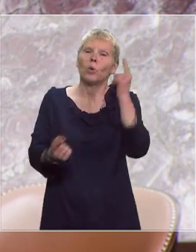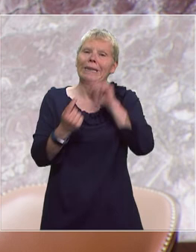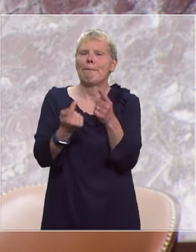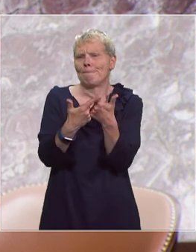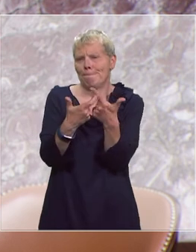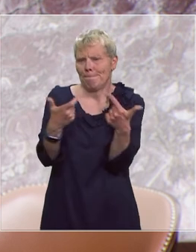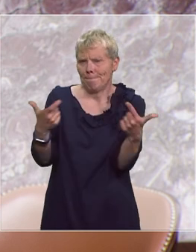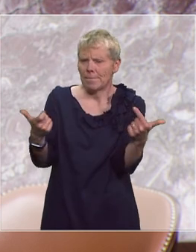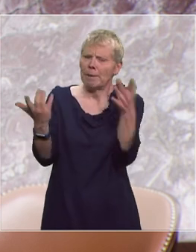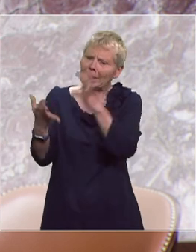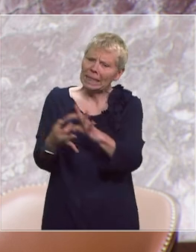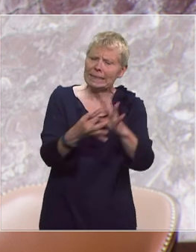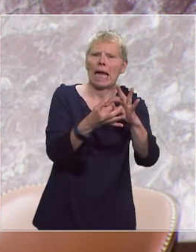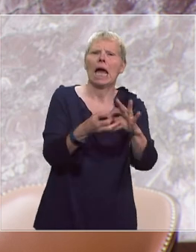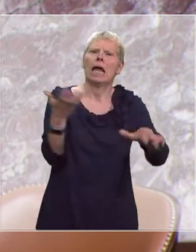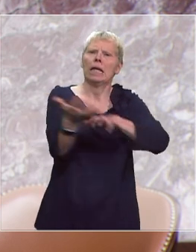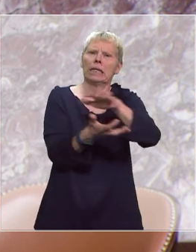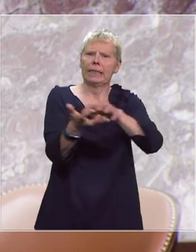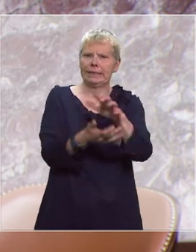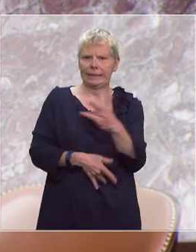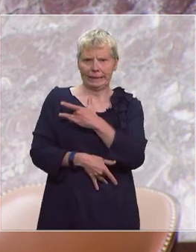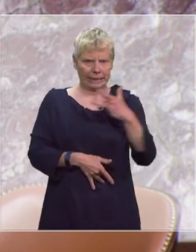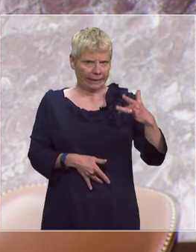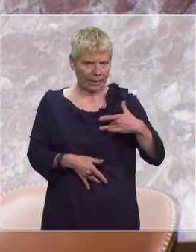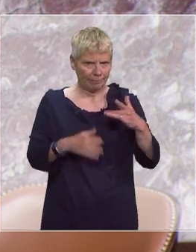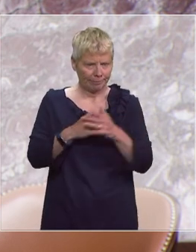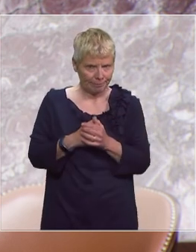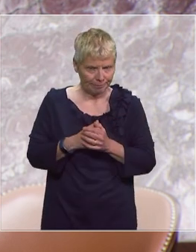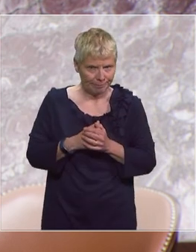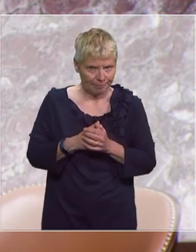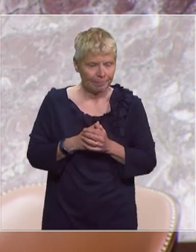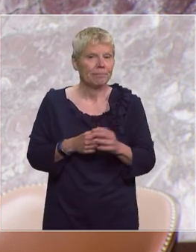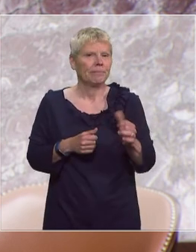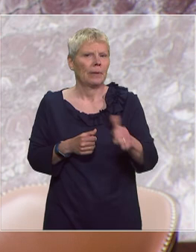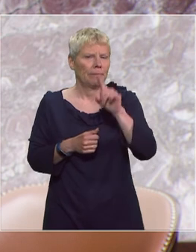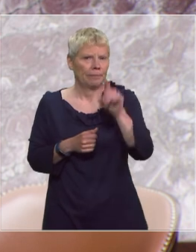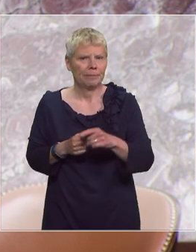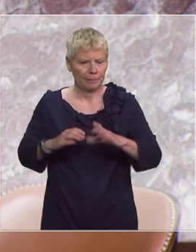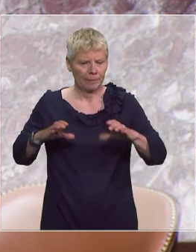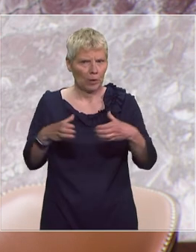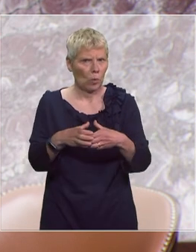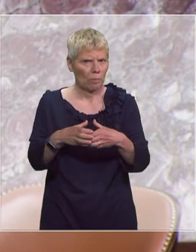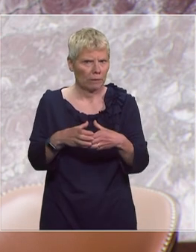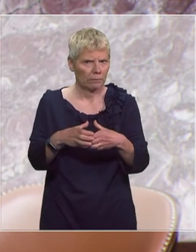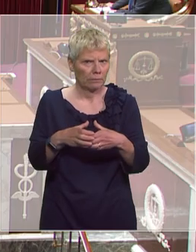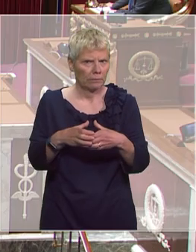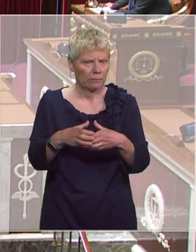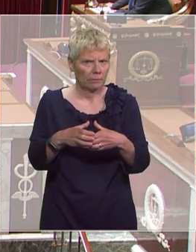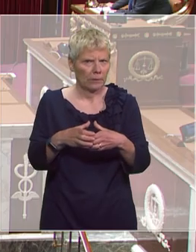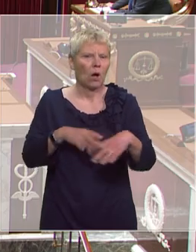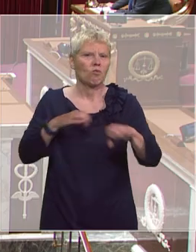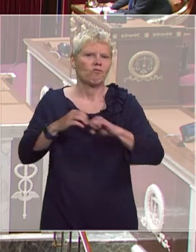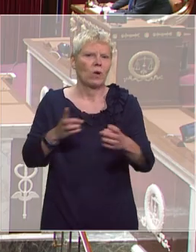lien avec la crise sanitaire c'est monsieur Michel Klesbauer pour le groupe du mouvement